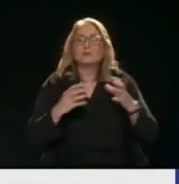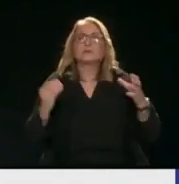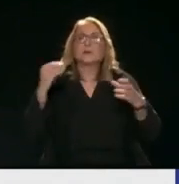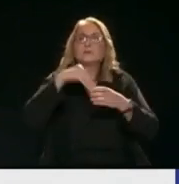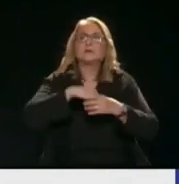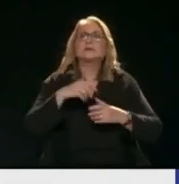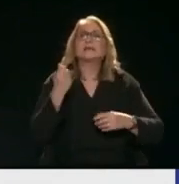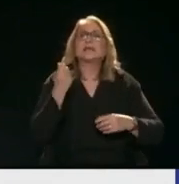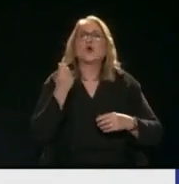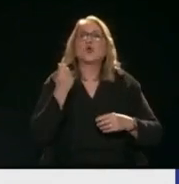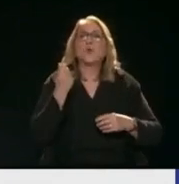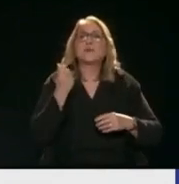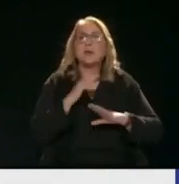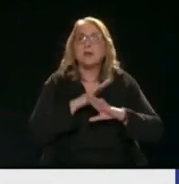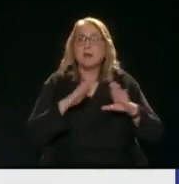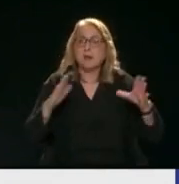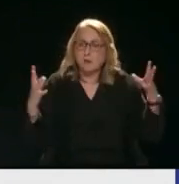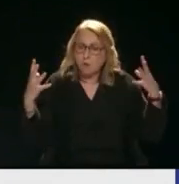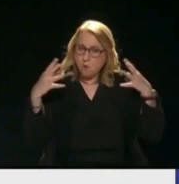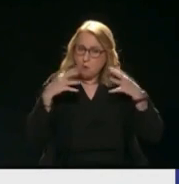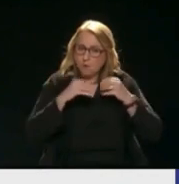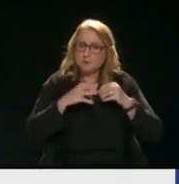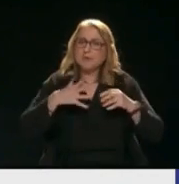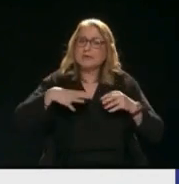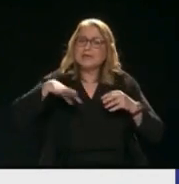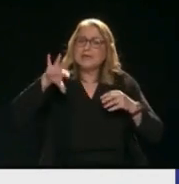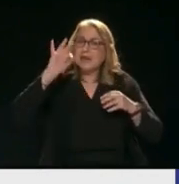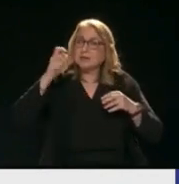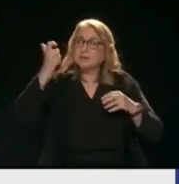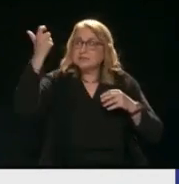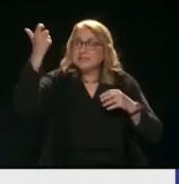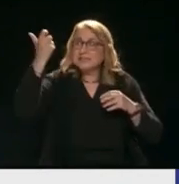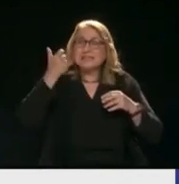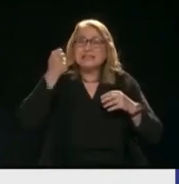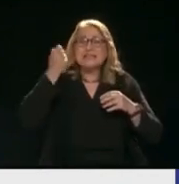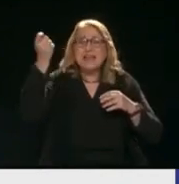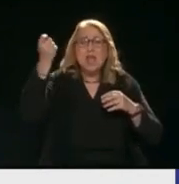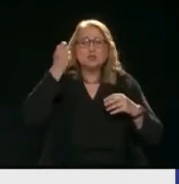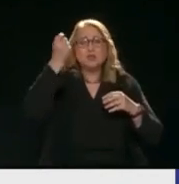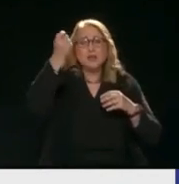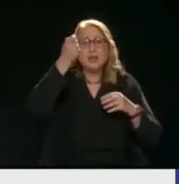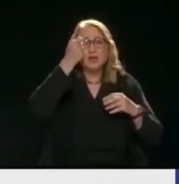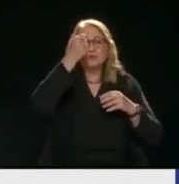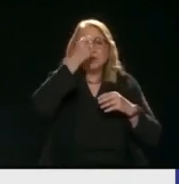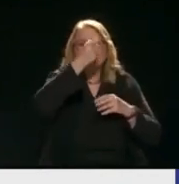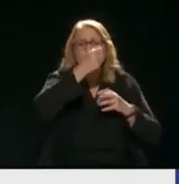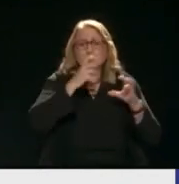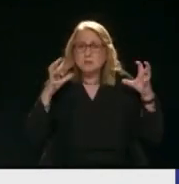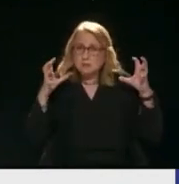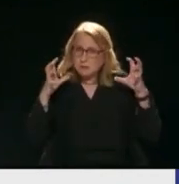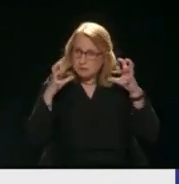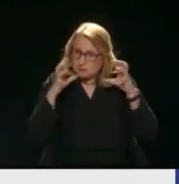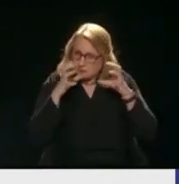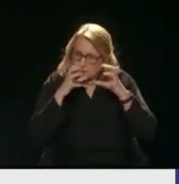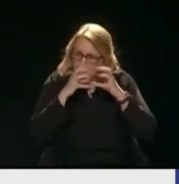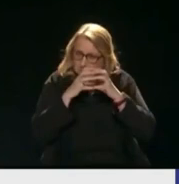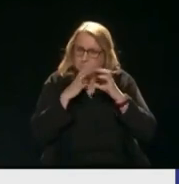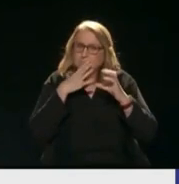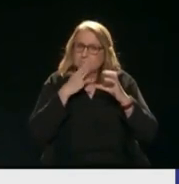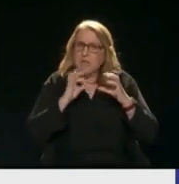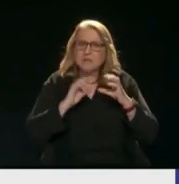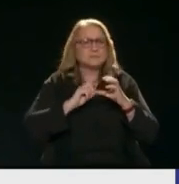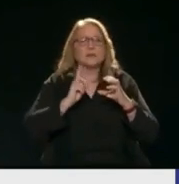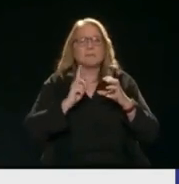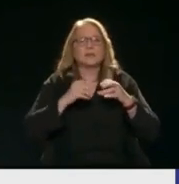Μπορεί να αρχίσει το χρέος Να το κάνει συμπαγές Χωρίς να πουλάει φούσκες Τι θέλω να